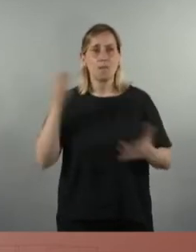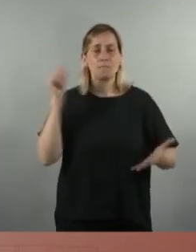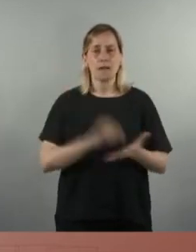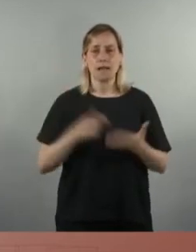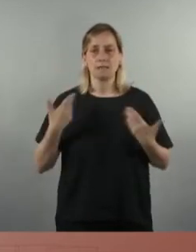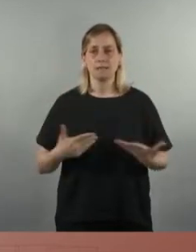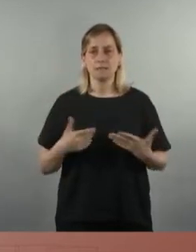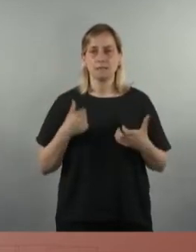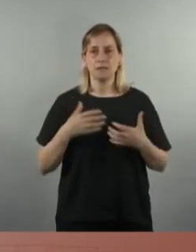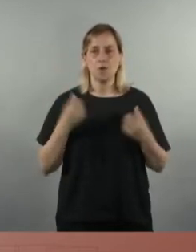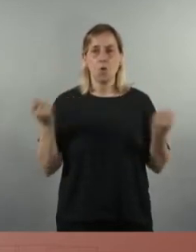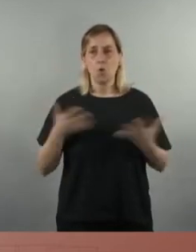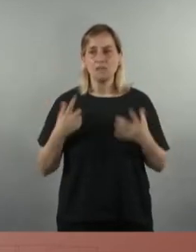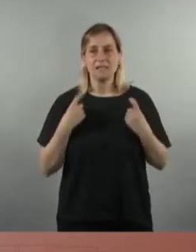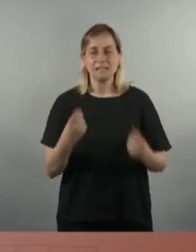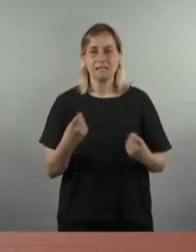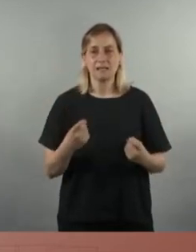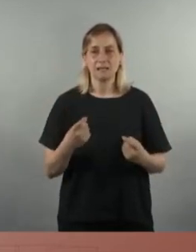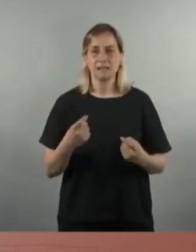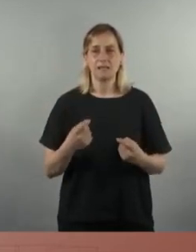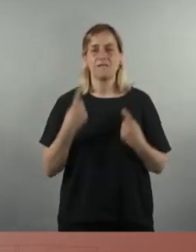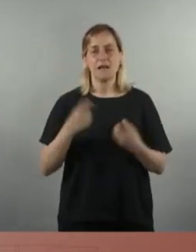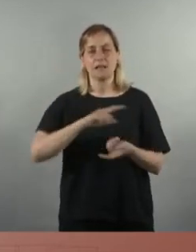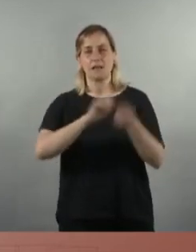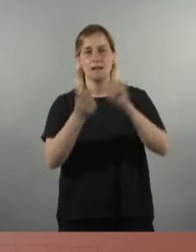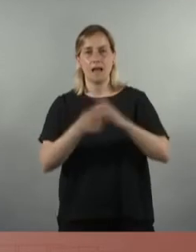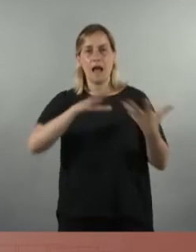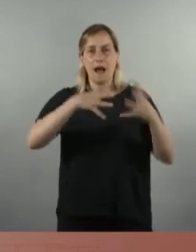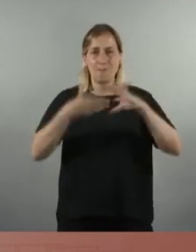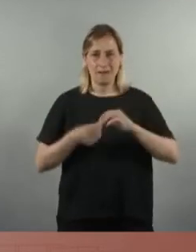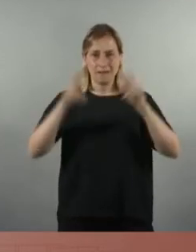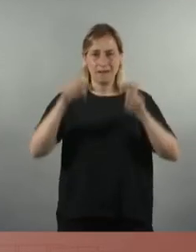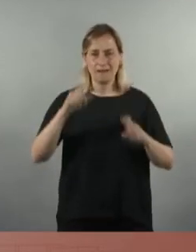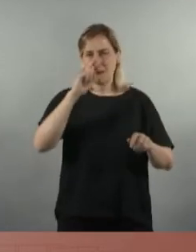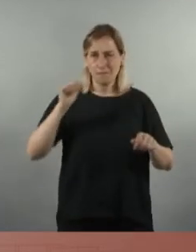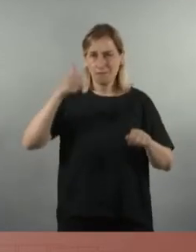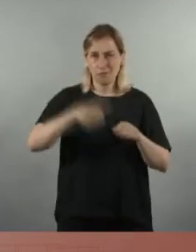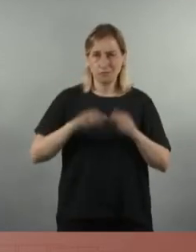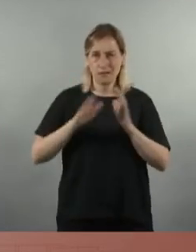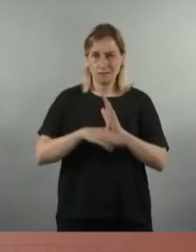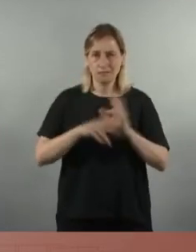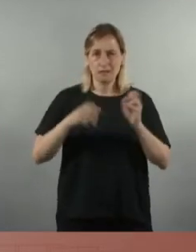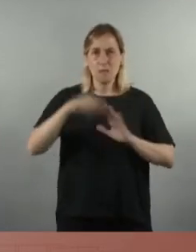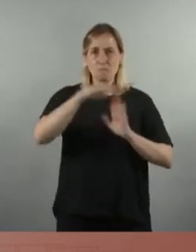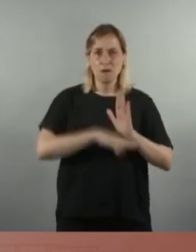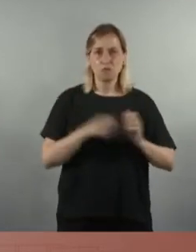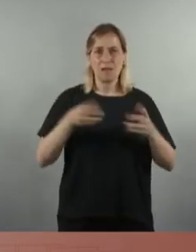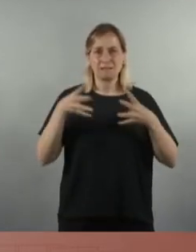d'immediatesa, d'extraordinària i urgent necessitat i començar a aplicar ja, portem molts anys endarrerits, mesures